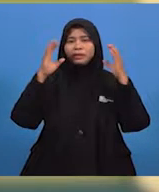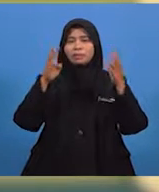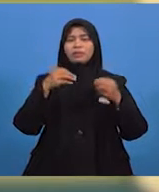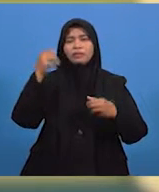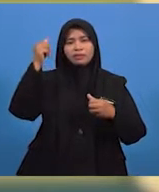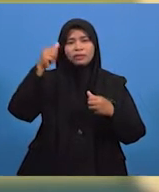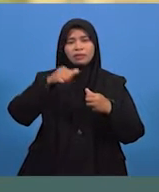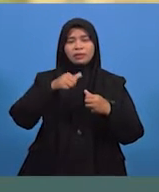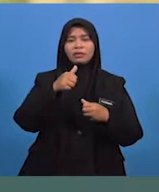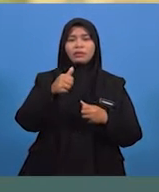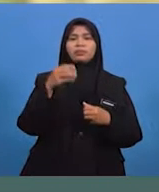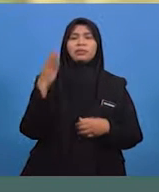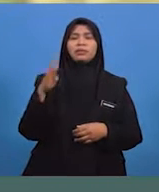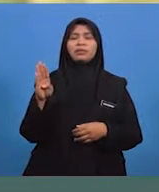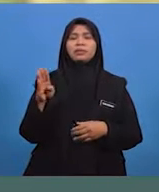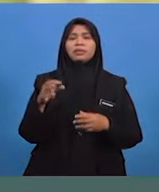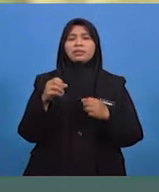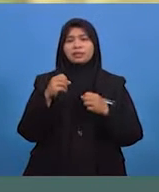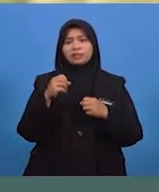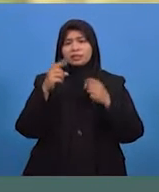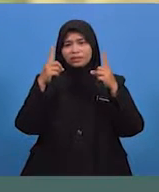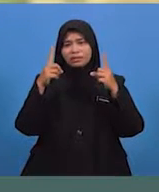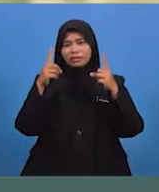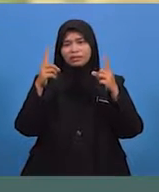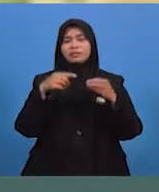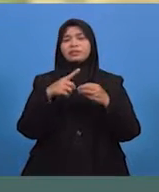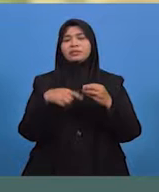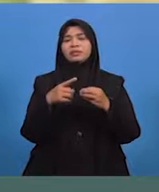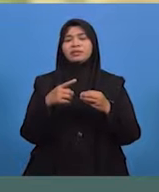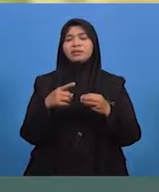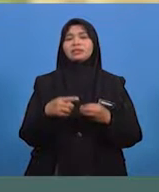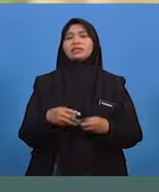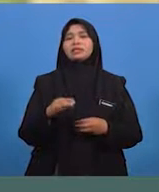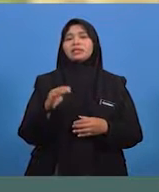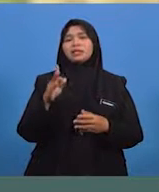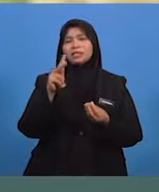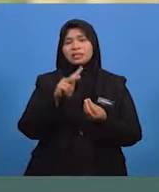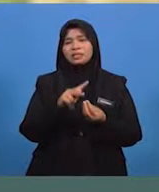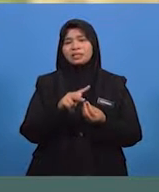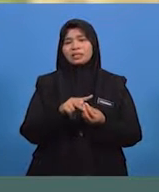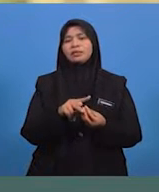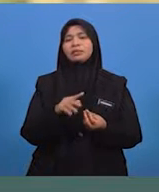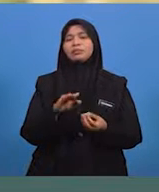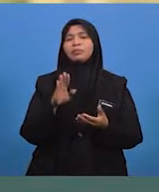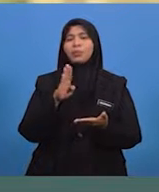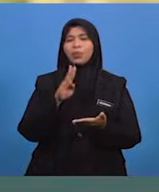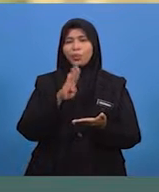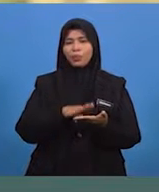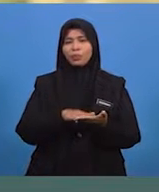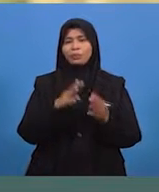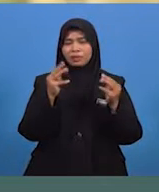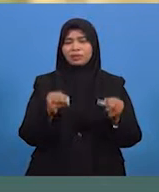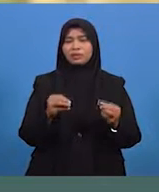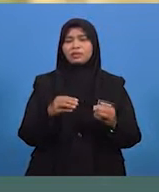anda bahawa kesedaran tentang impak negatif kegiatan manusia terhadap alam sekitar